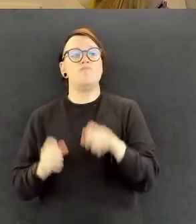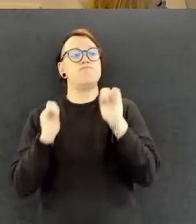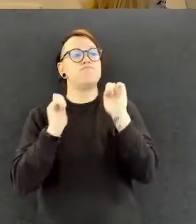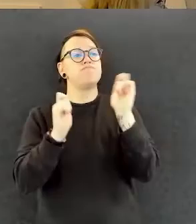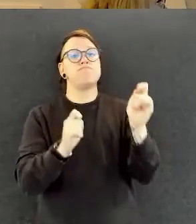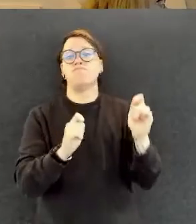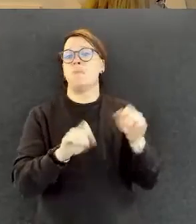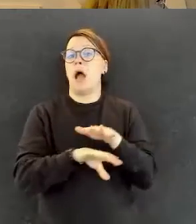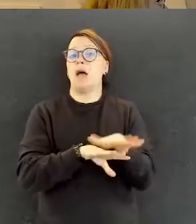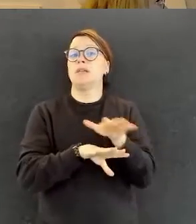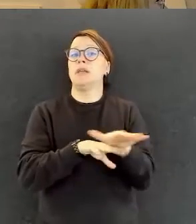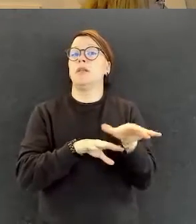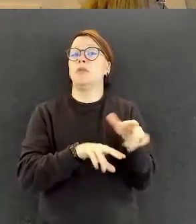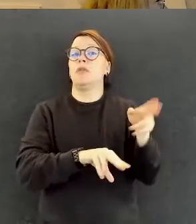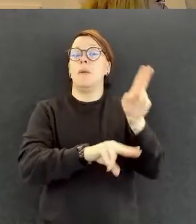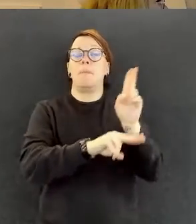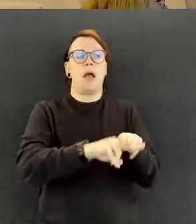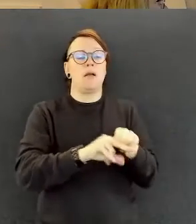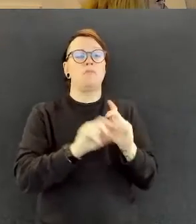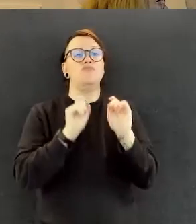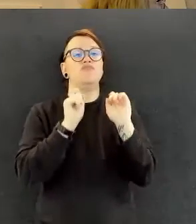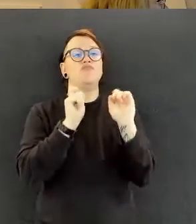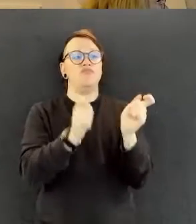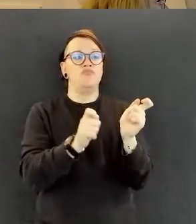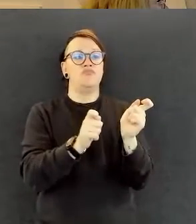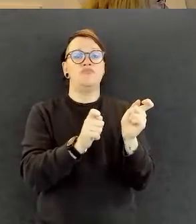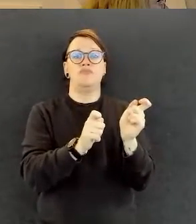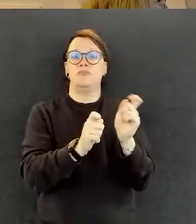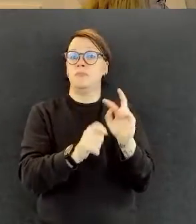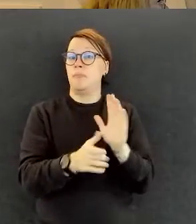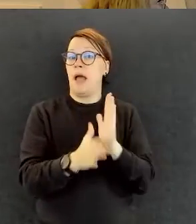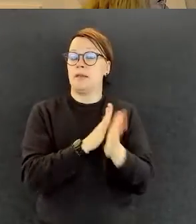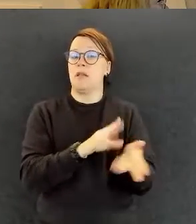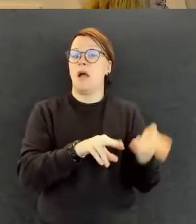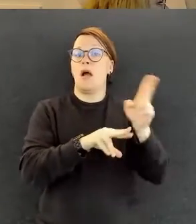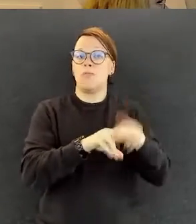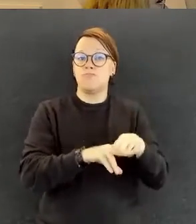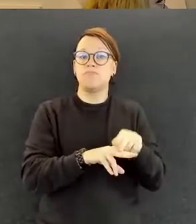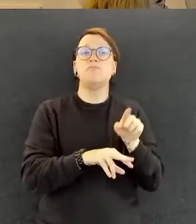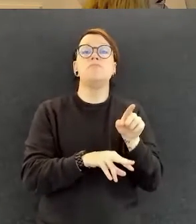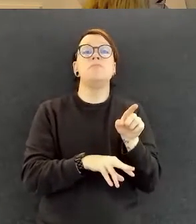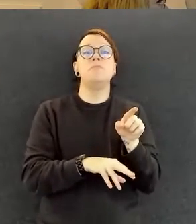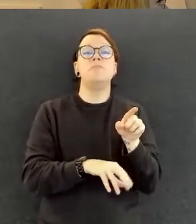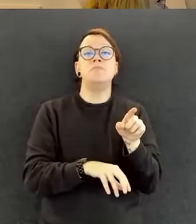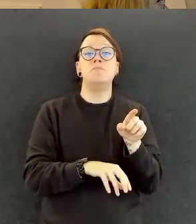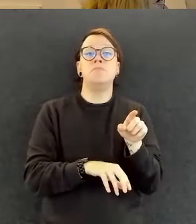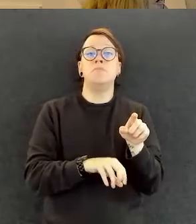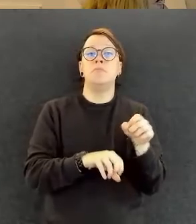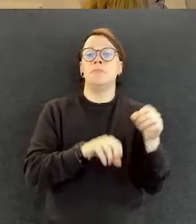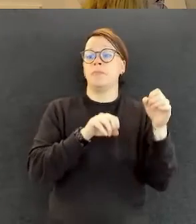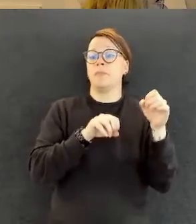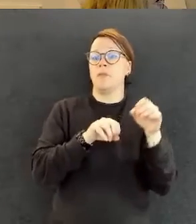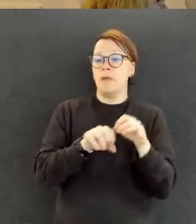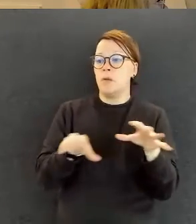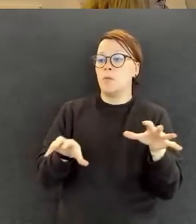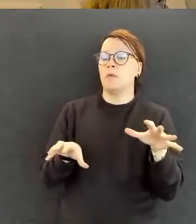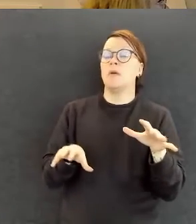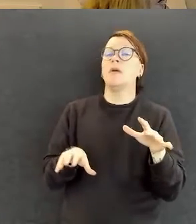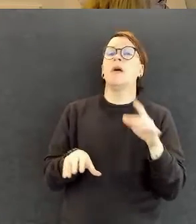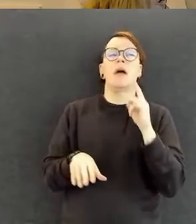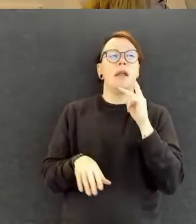se, että me nähtäisiin sitten sitä kautta se, että se tavallaan tehtävä kirjo,